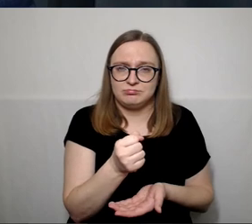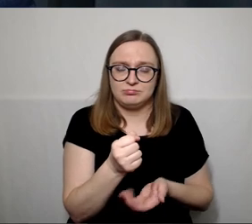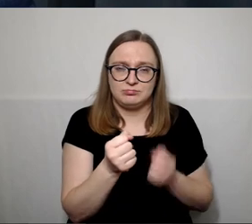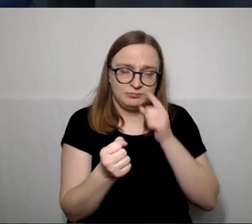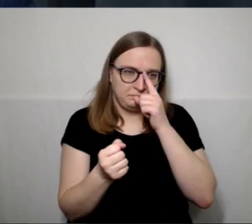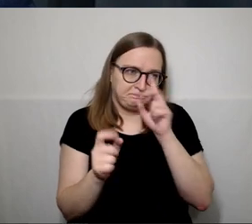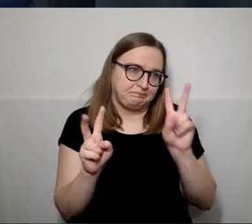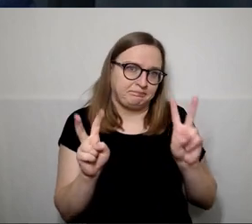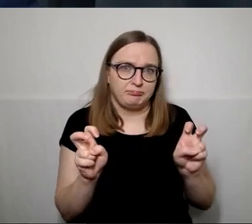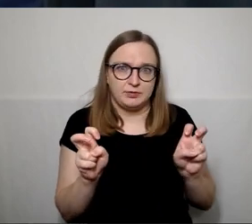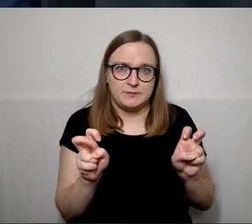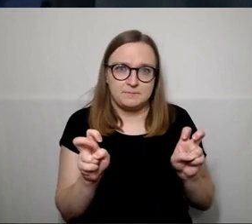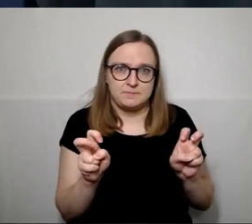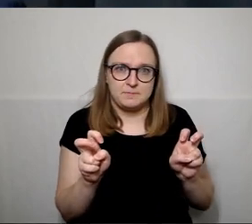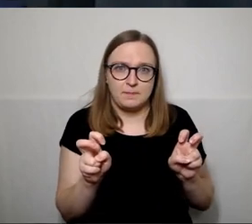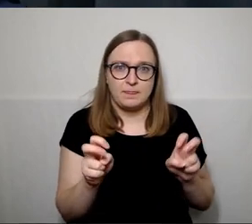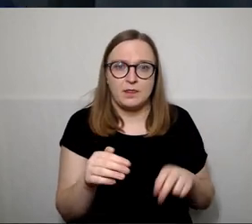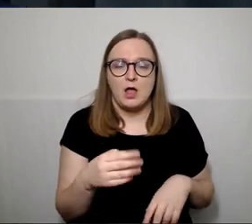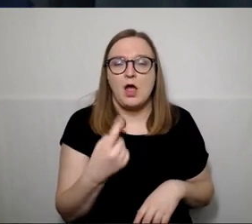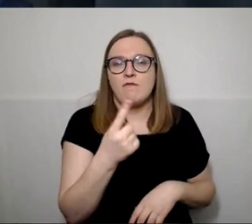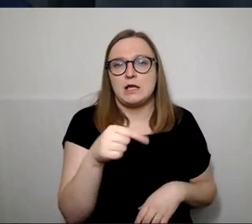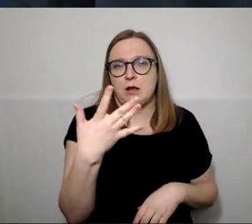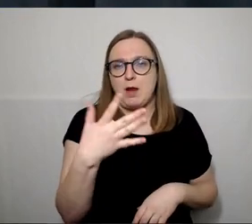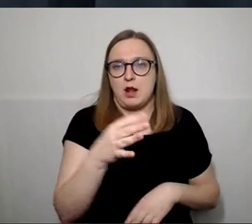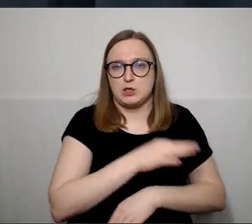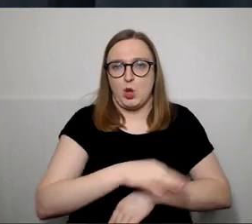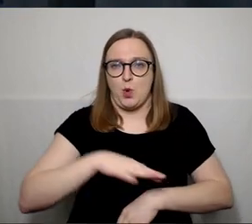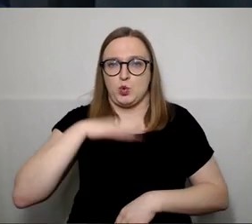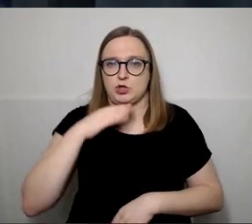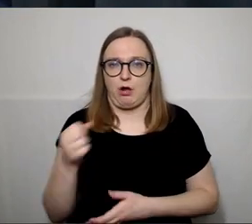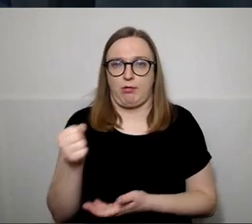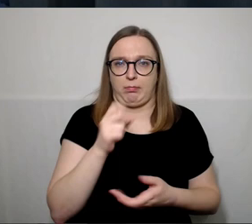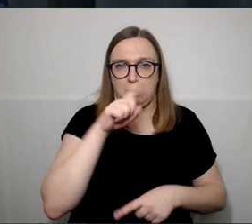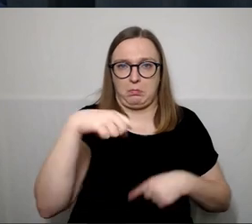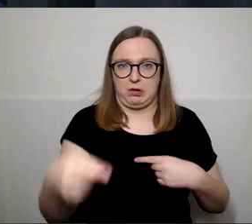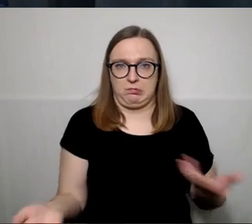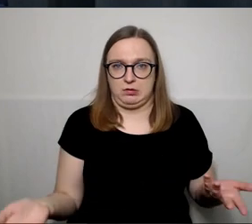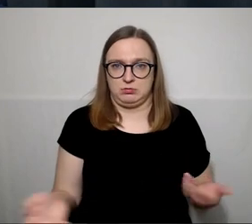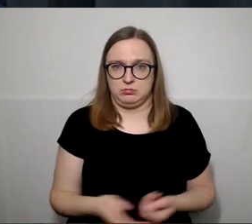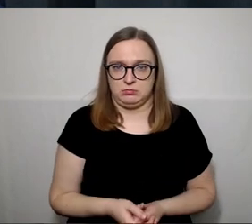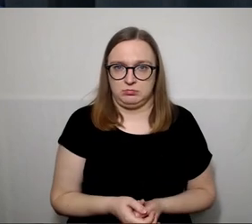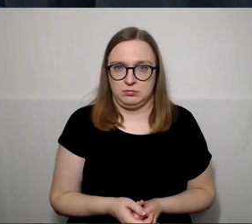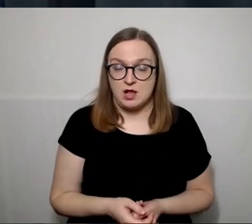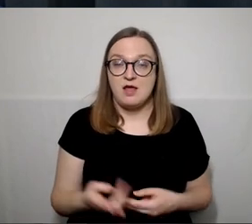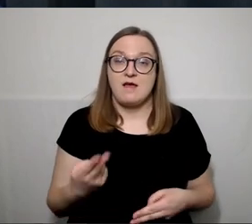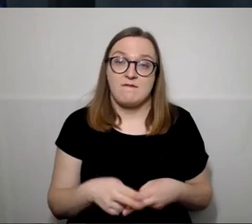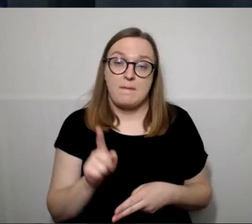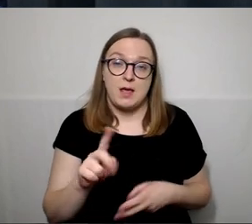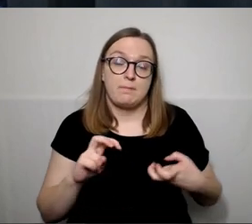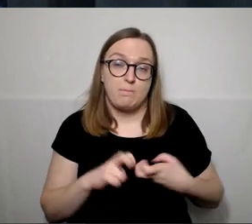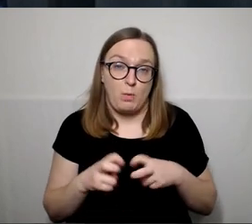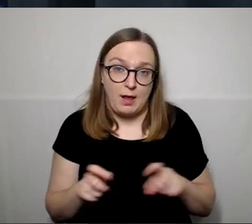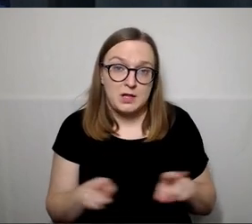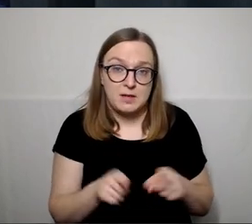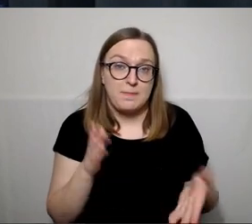geram pusantro kilometrą. Tai taip, kad, bet problema yra dar